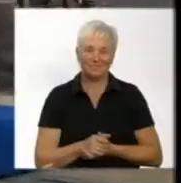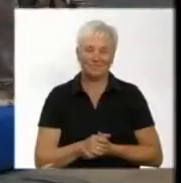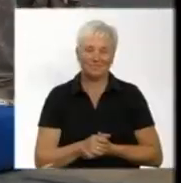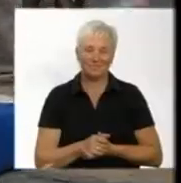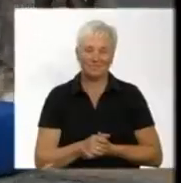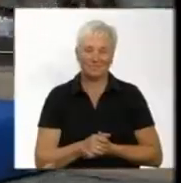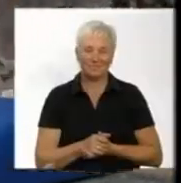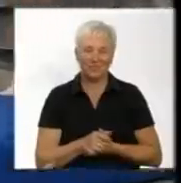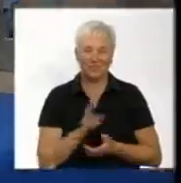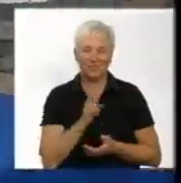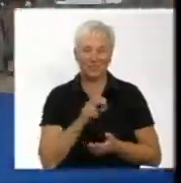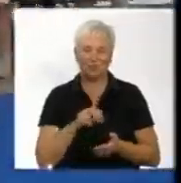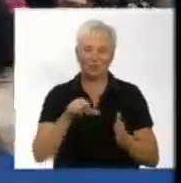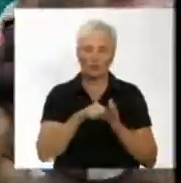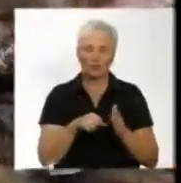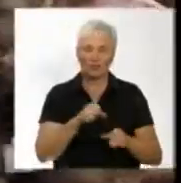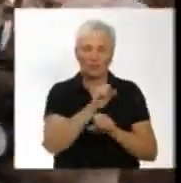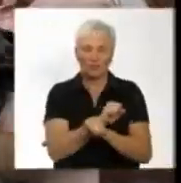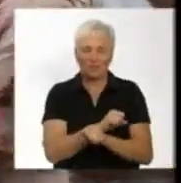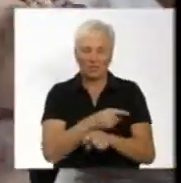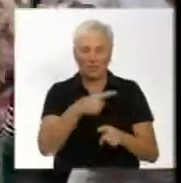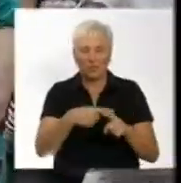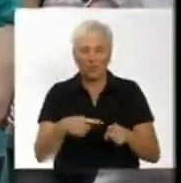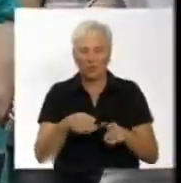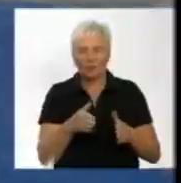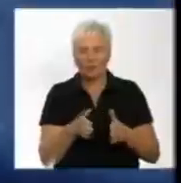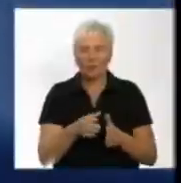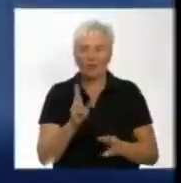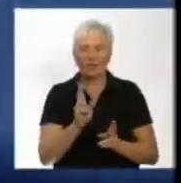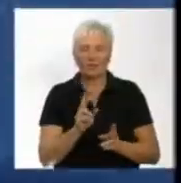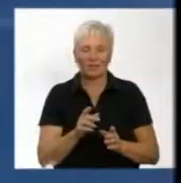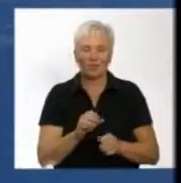Хтось з учасників зупиняється на півдороги, дехто повертається на старт.